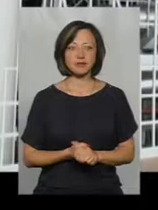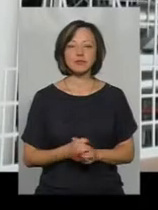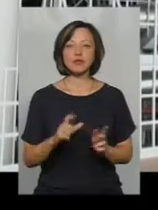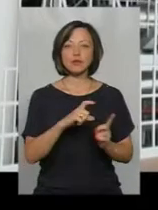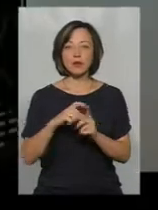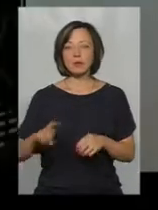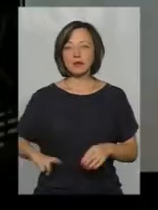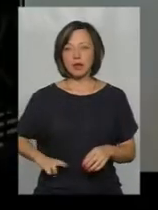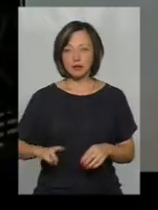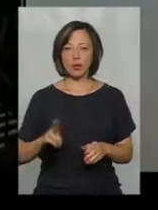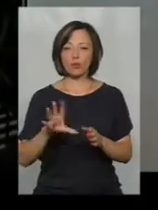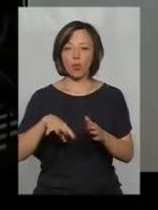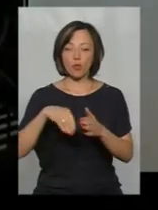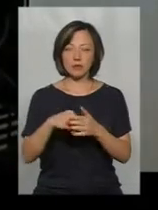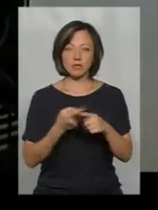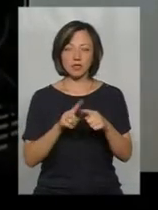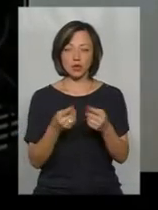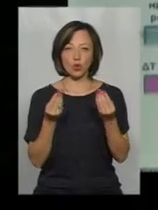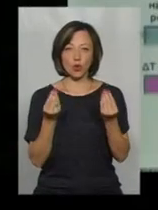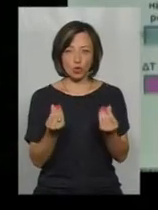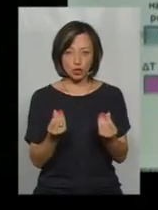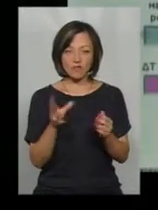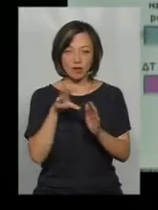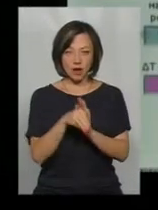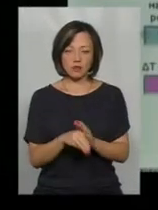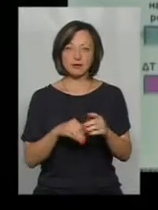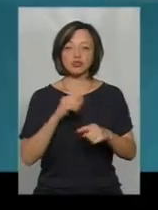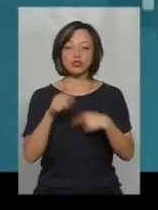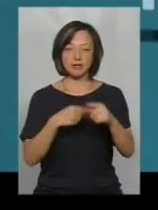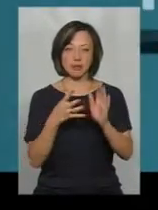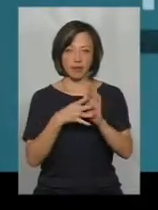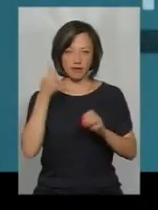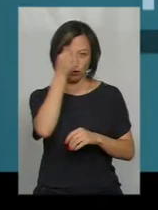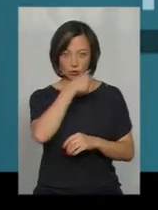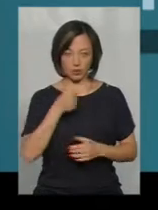Гордячука, укупитися вкладені у будівництво станції гроші мають за 9 років.